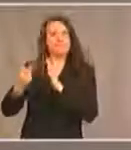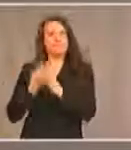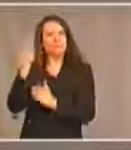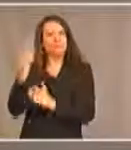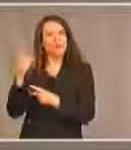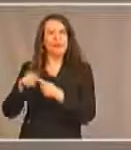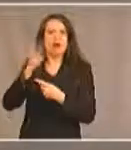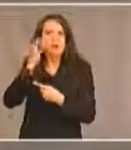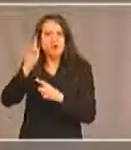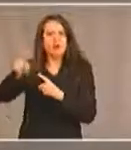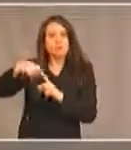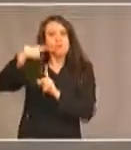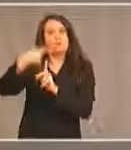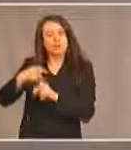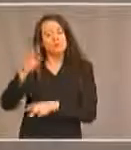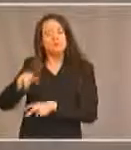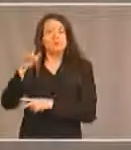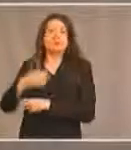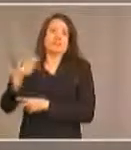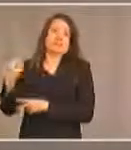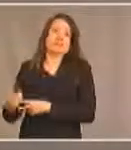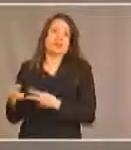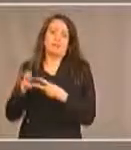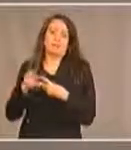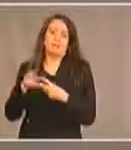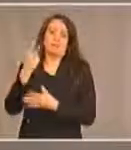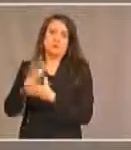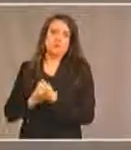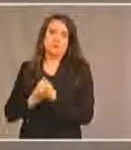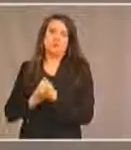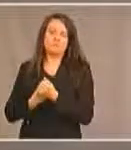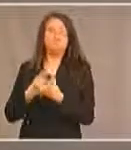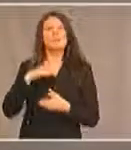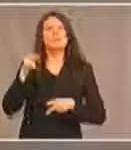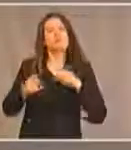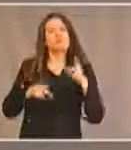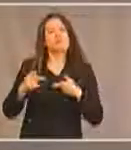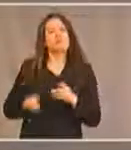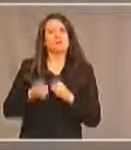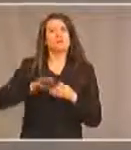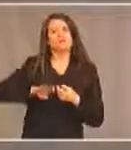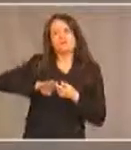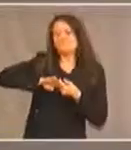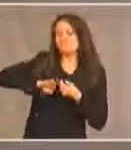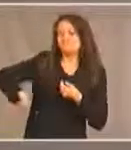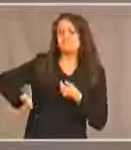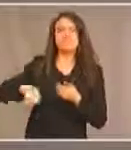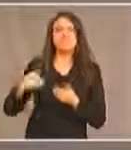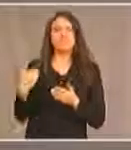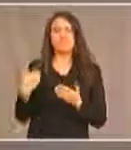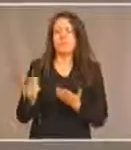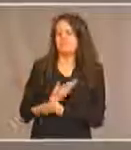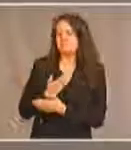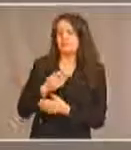cet égard mais aussi en tant qu'autochtones certains de nous sommes davantage marginalisés parce que nous sommes